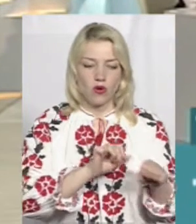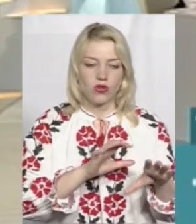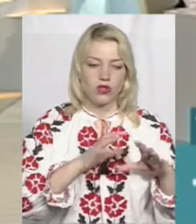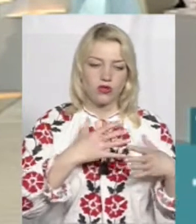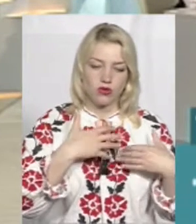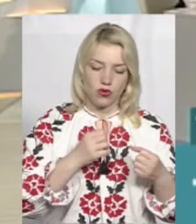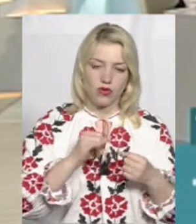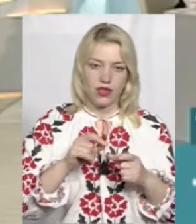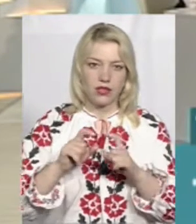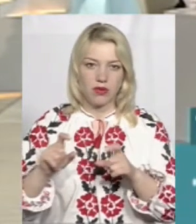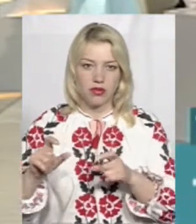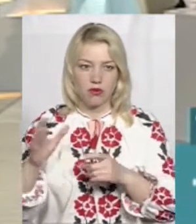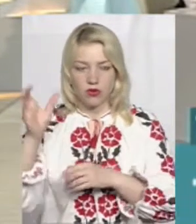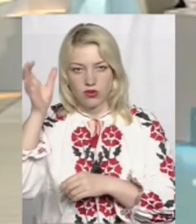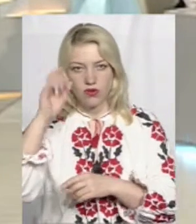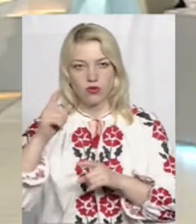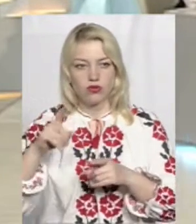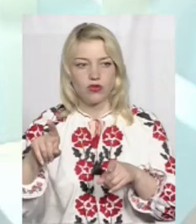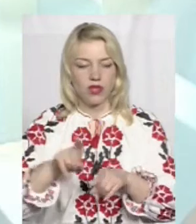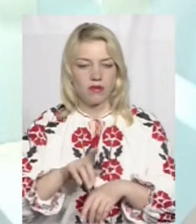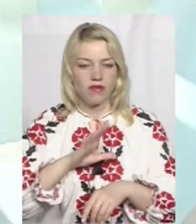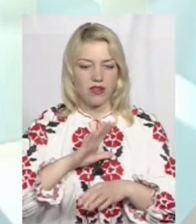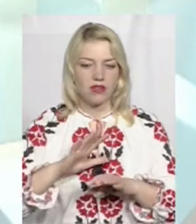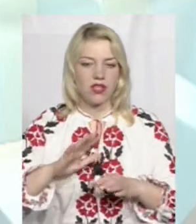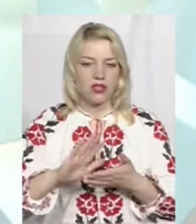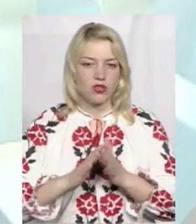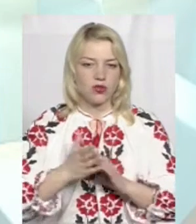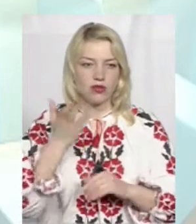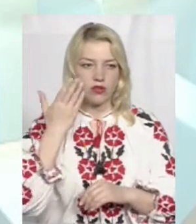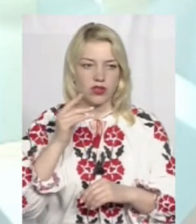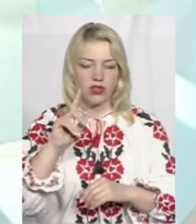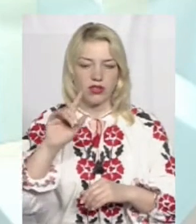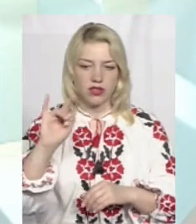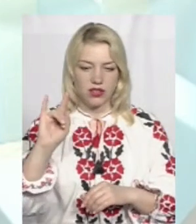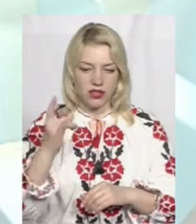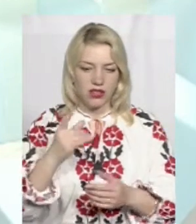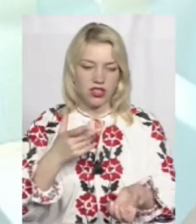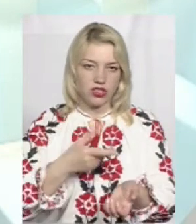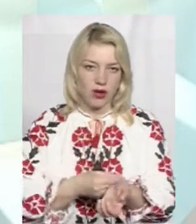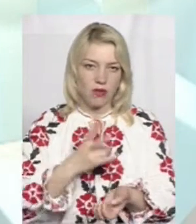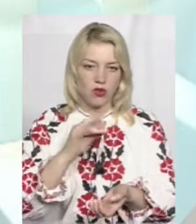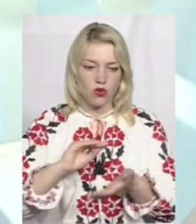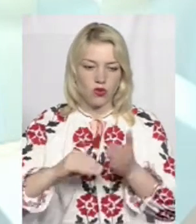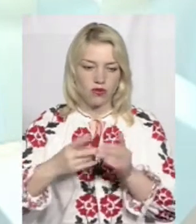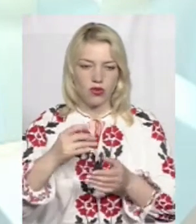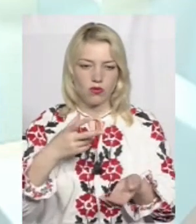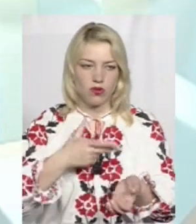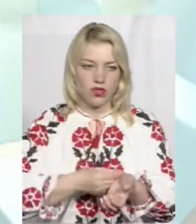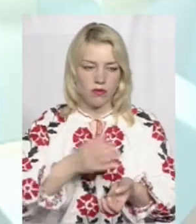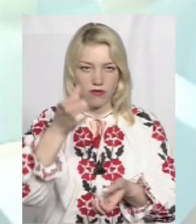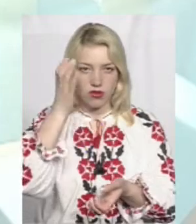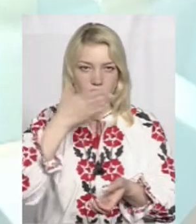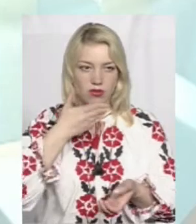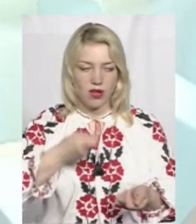освіти. Тому що часто буває така ситуація, коли дитина щепиться, але довідку про щеплення в освіту не